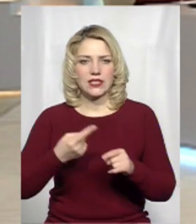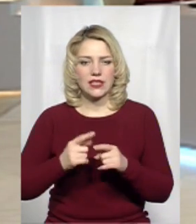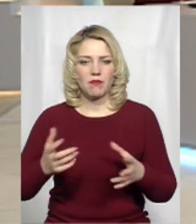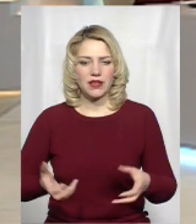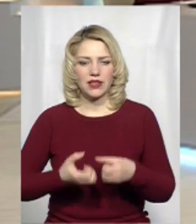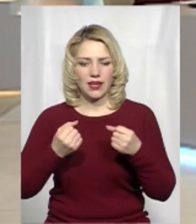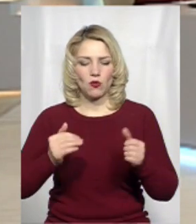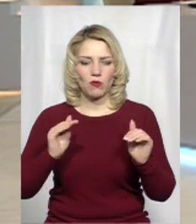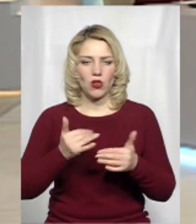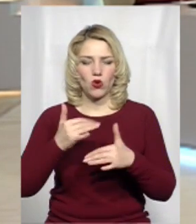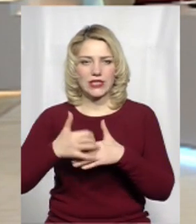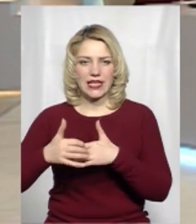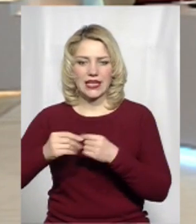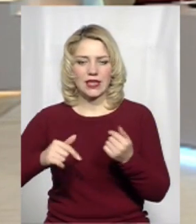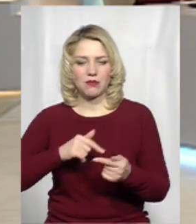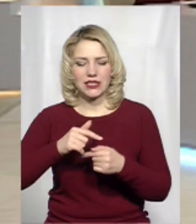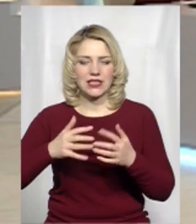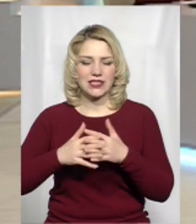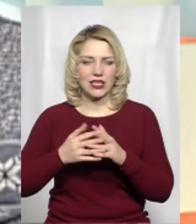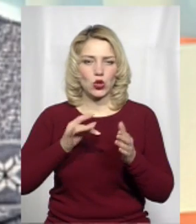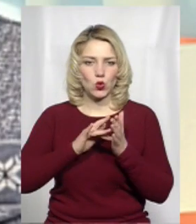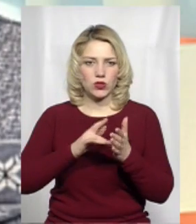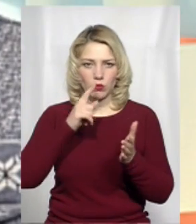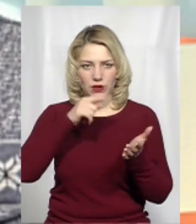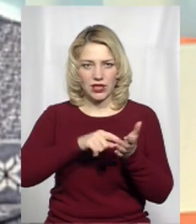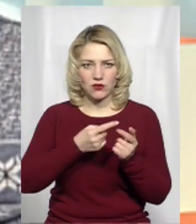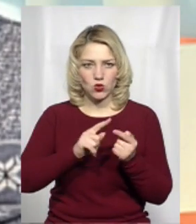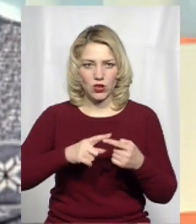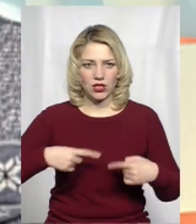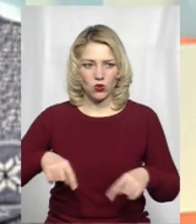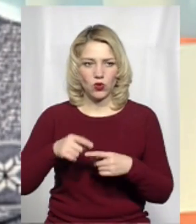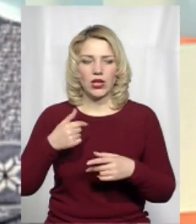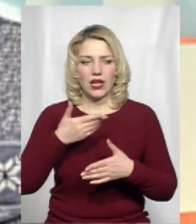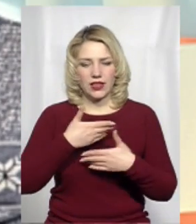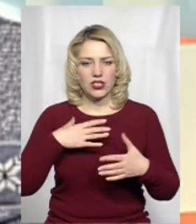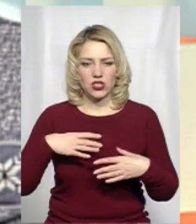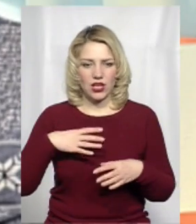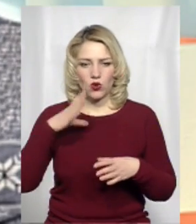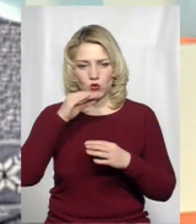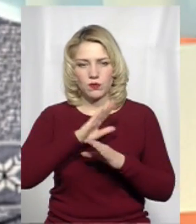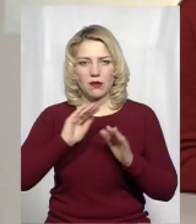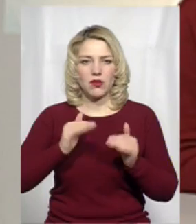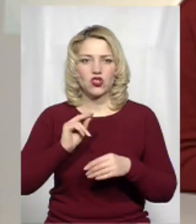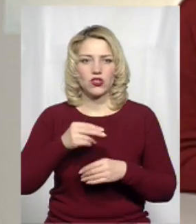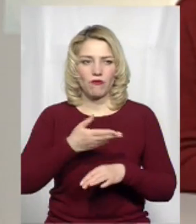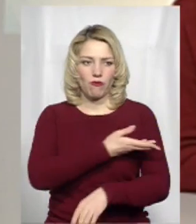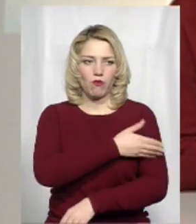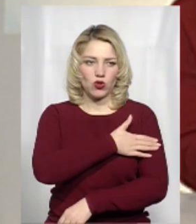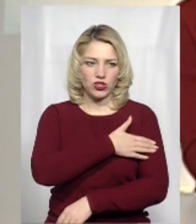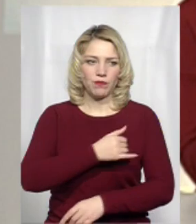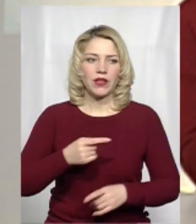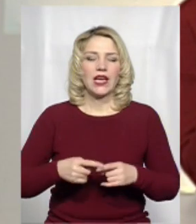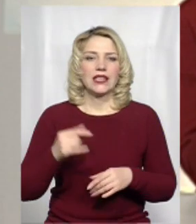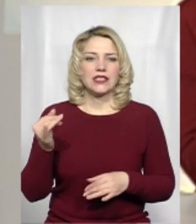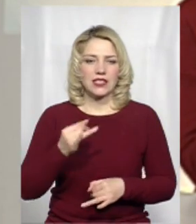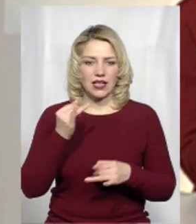саме малого і середнього бізнесу, сільський зелений туризм дуже класно попадає в цю категорію, тоді нас чекає успіх не менше, ніж в Польщі. І все ж таки цікаво,